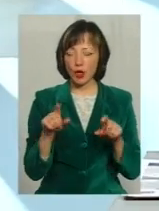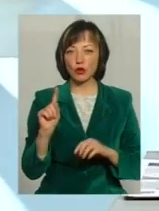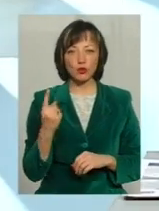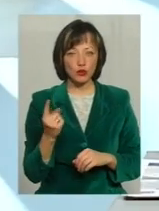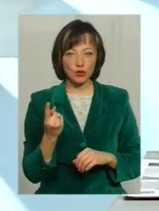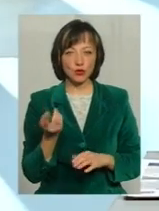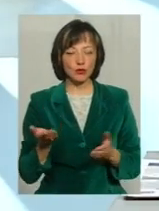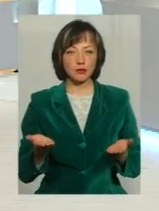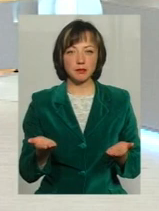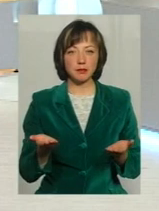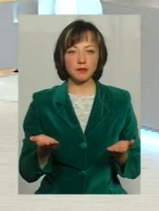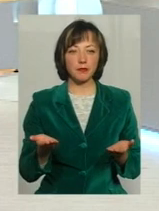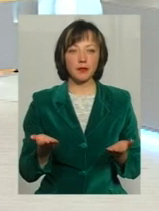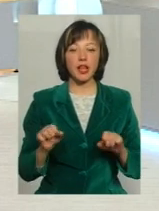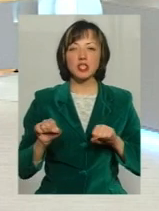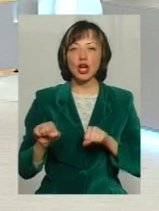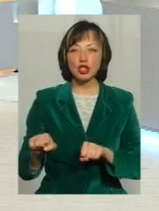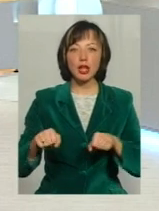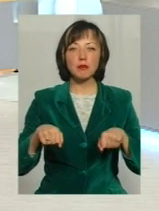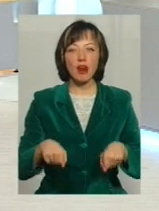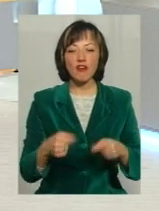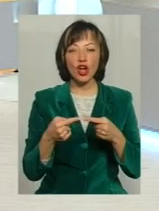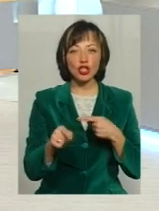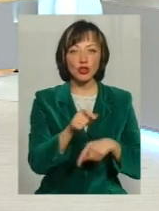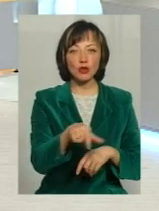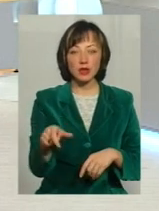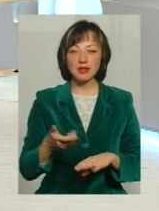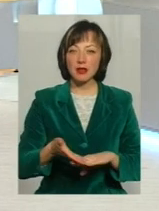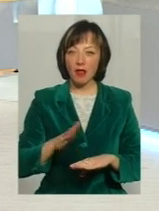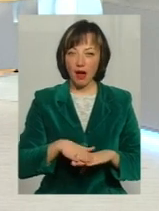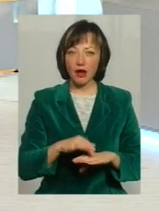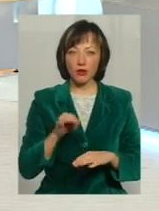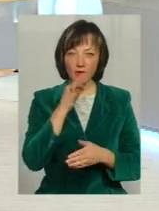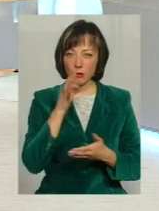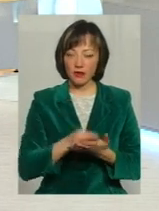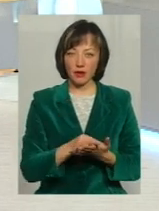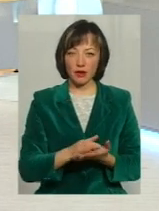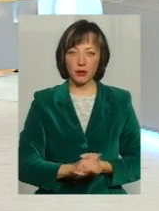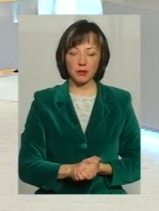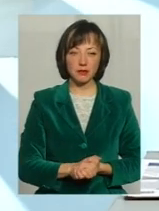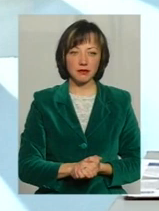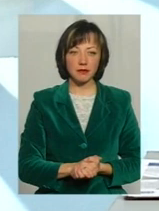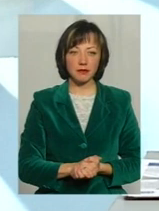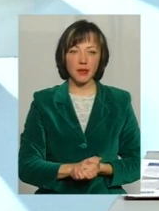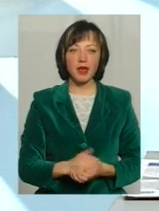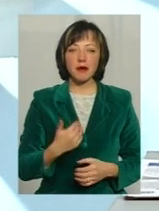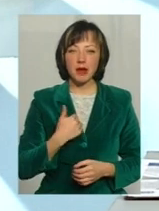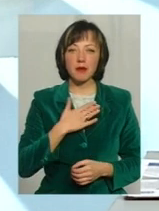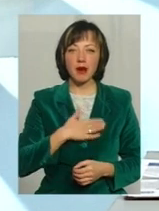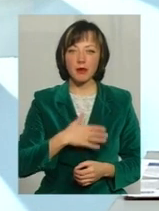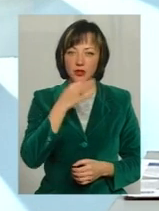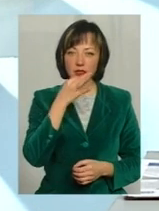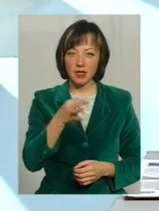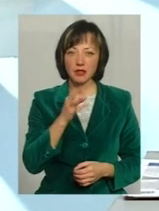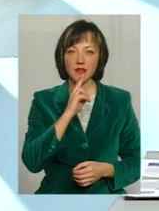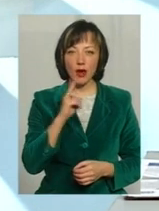захищати права інших досить складно і дуже відповідально Мені приємно сказати, що якщо два